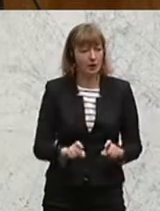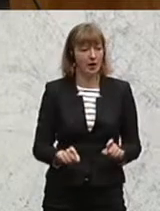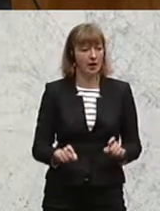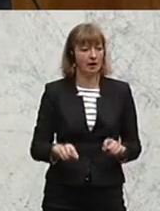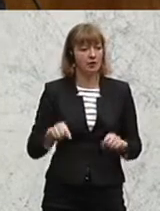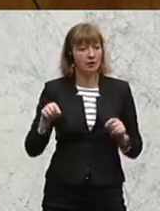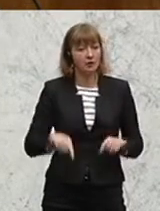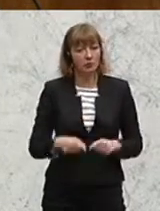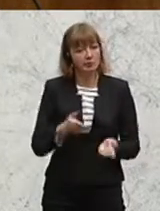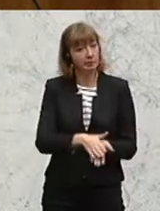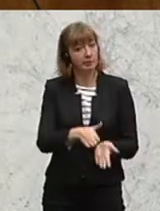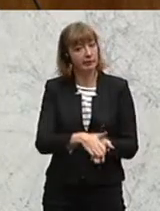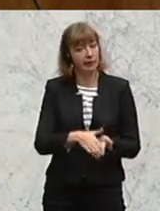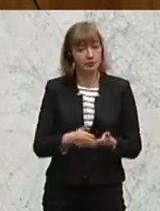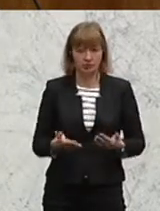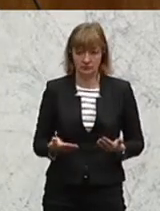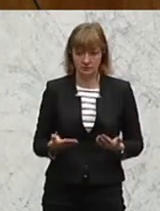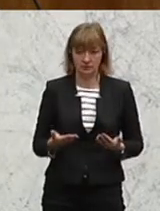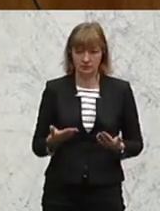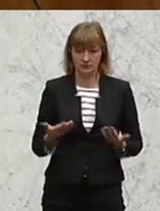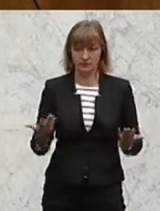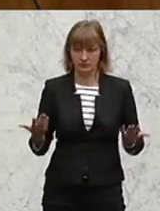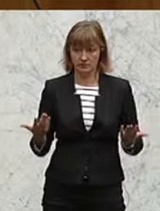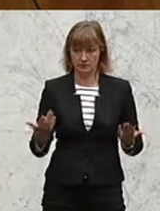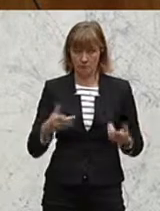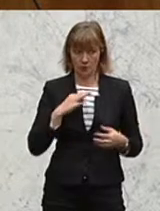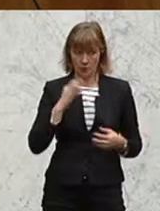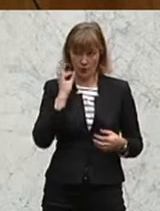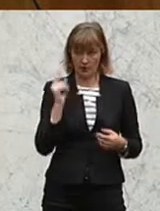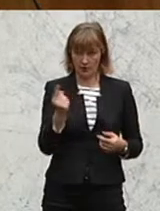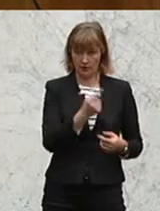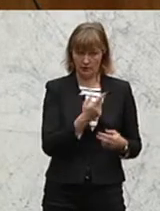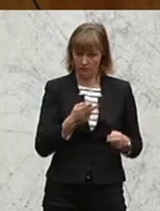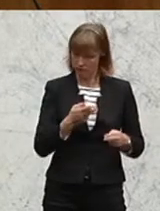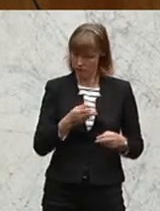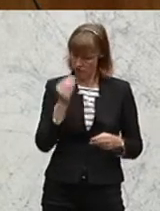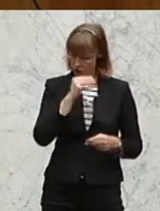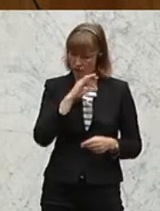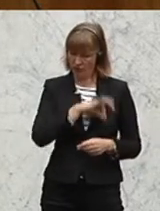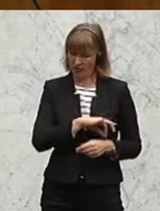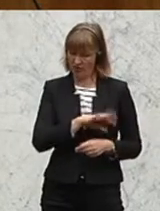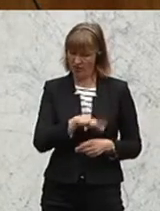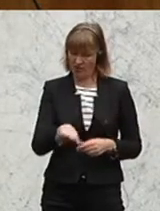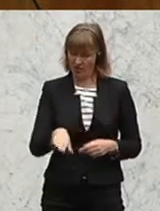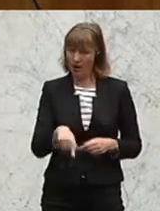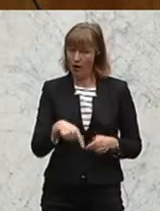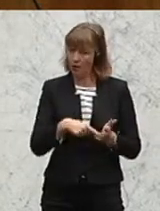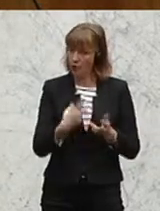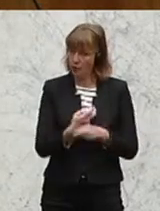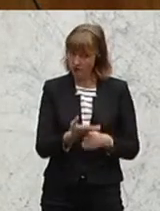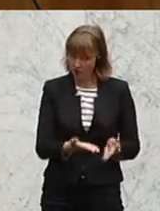das muss man auch beklatschen entsprechend. Kolleginnen und Kollegen, wenn schulpflichtige Kinder in Österreich sind,